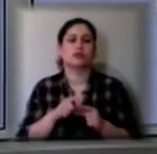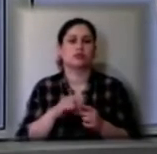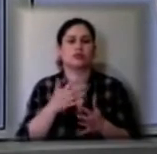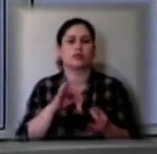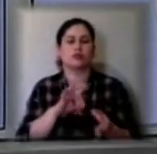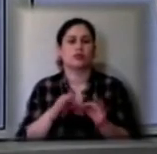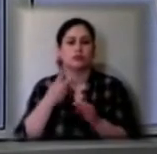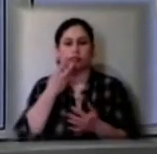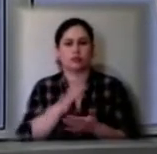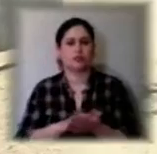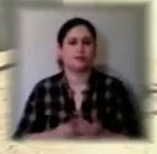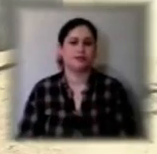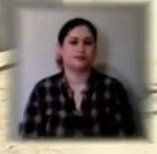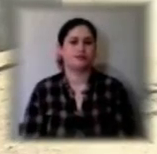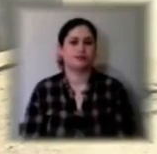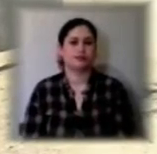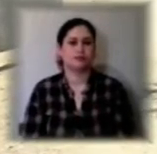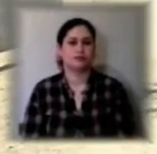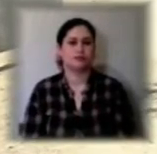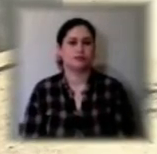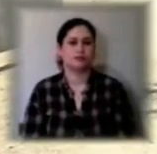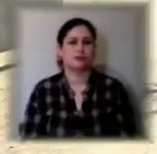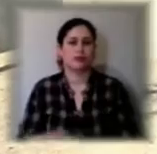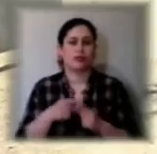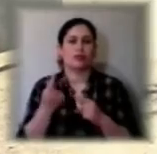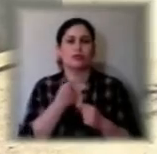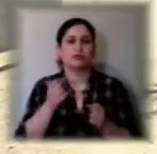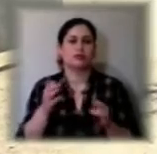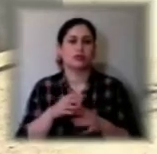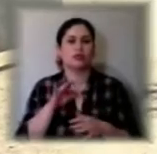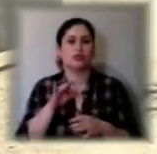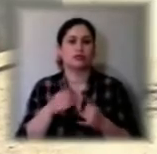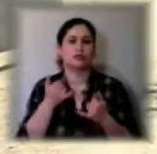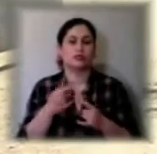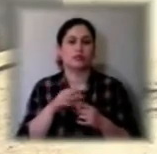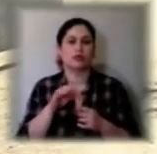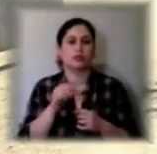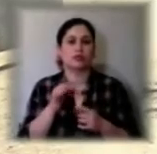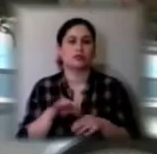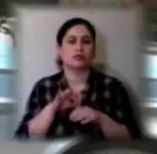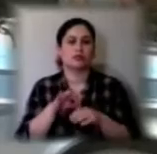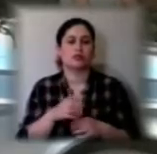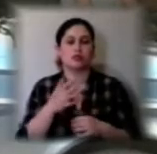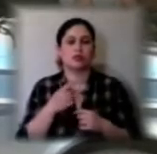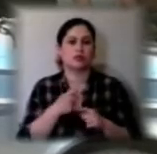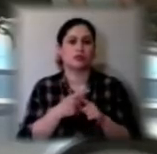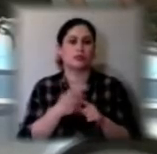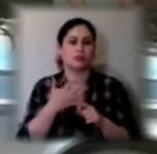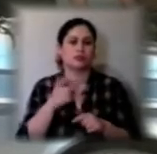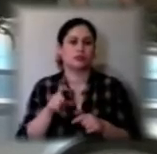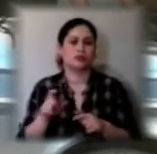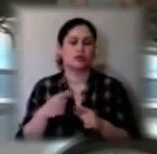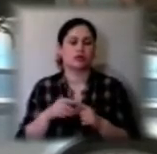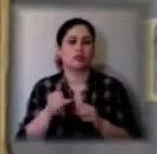наступному сюжеті. Обласний збірний пункт. Сьогодні медкомісію тут проходить півсотні чоловік. Під призов на